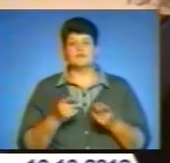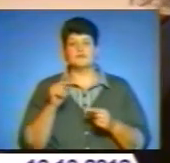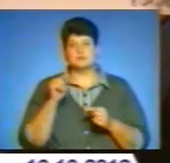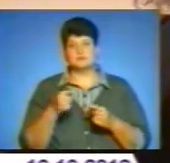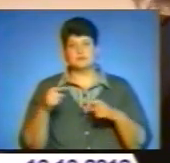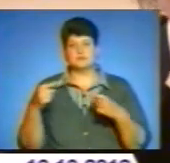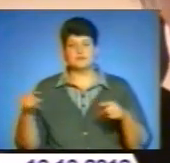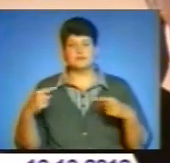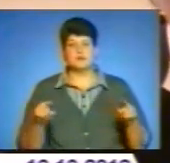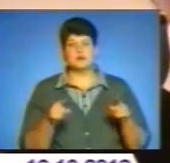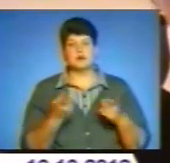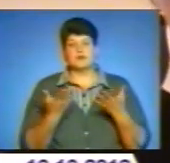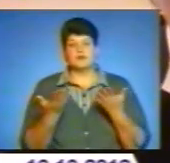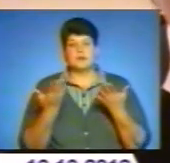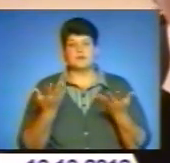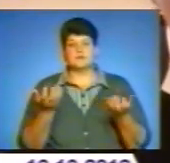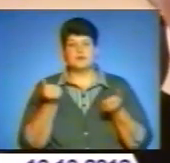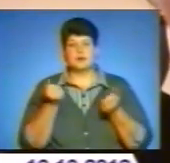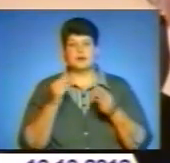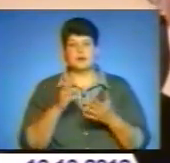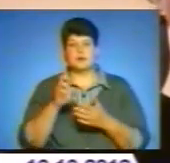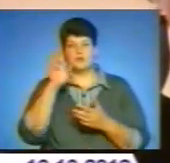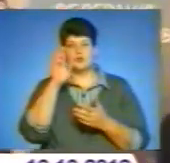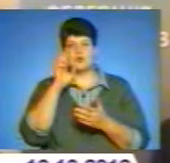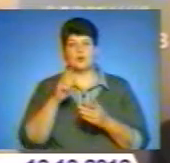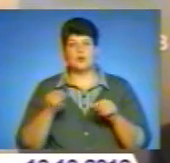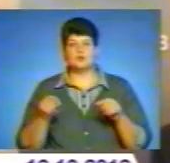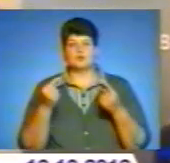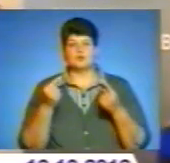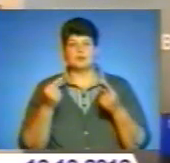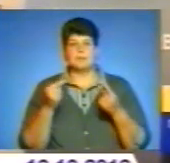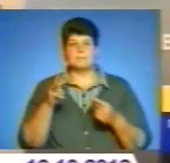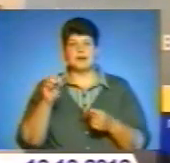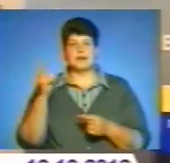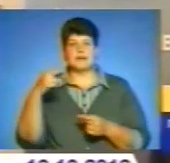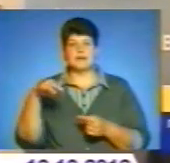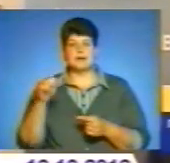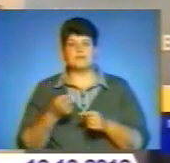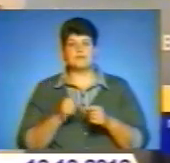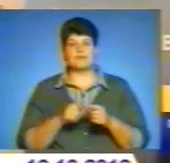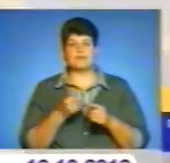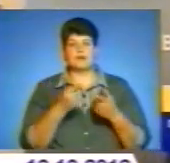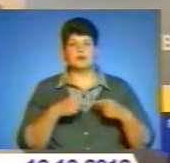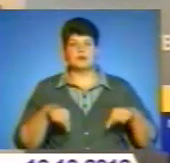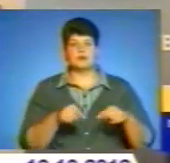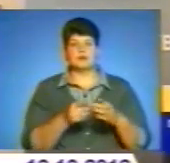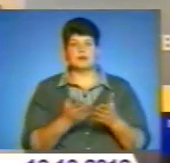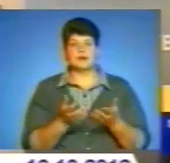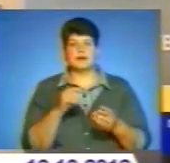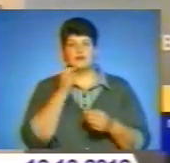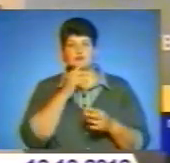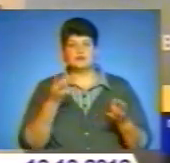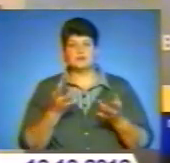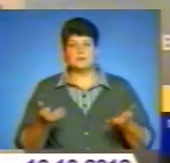які не мені значимі, ніж ті отраслі, які стереотипно розв'язуються як бюджетно образуючі. Медіа – це